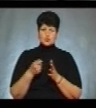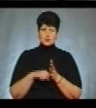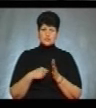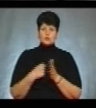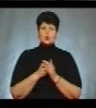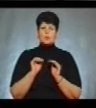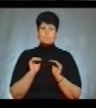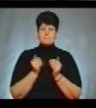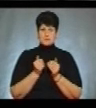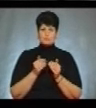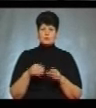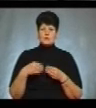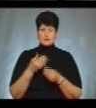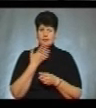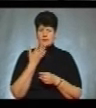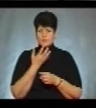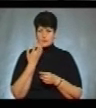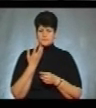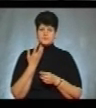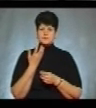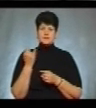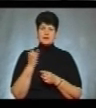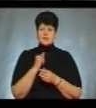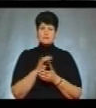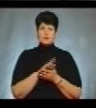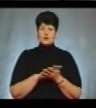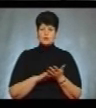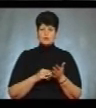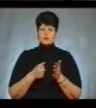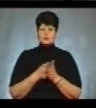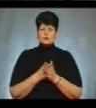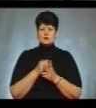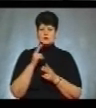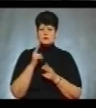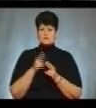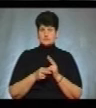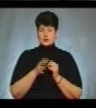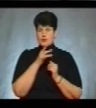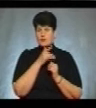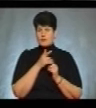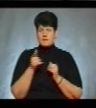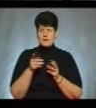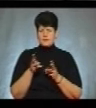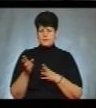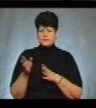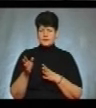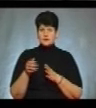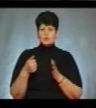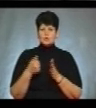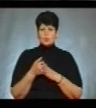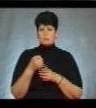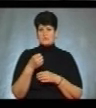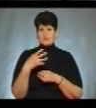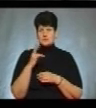мінімуму подачу тепла і продовжити його до завершування опалювального сезону, тобто до